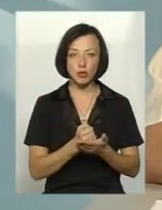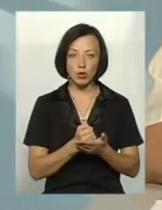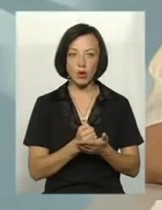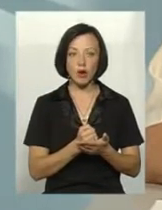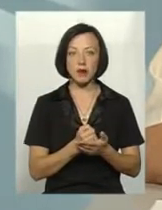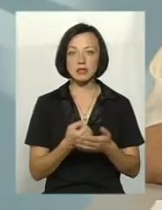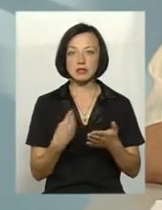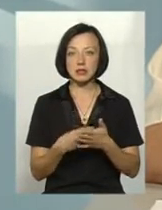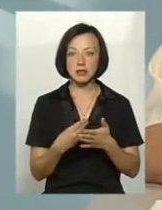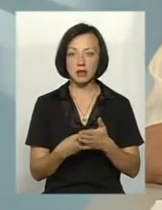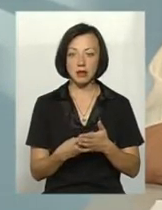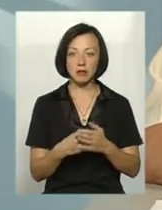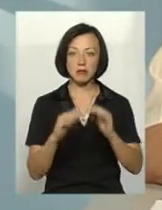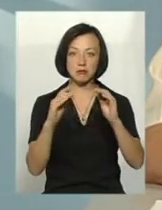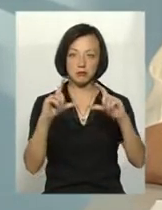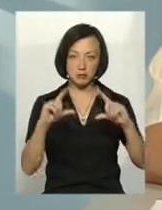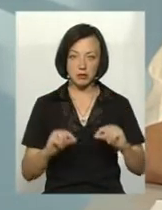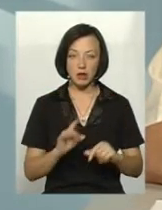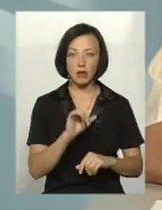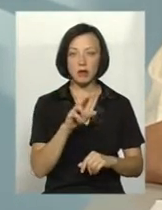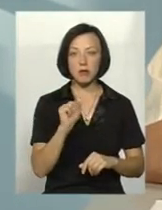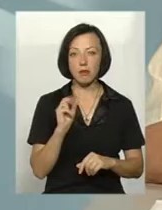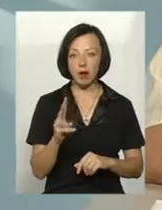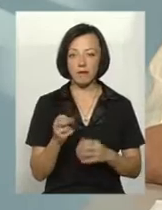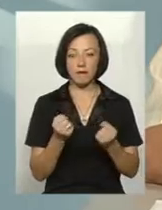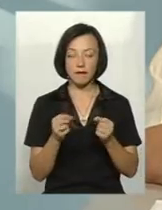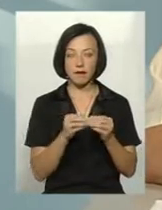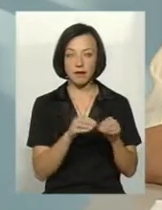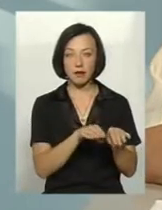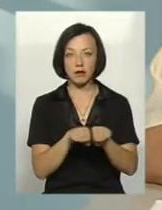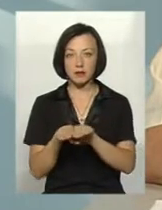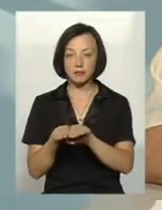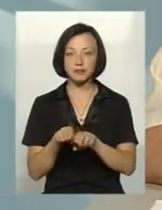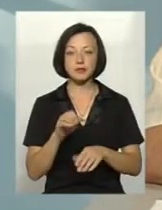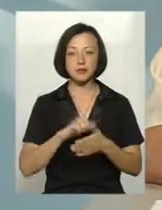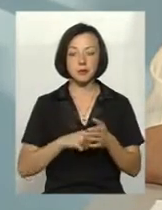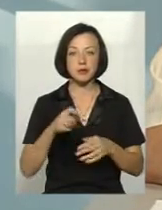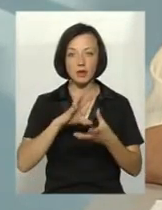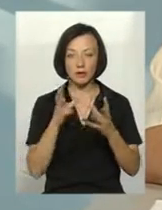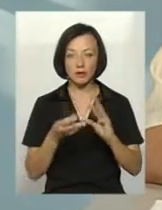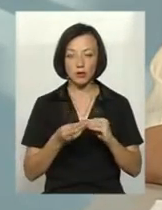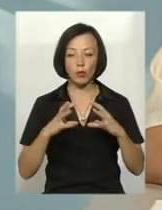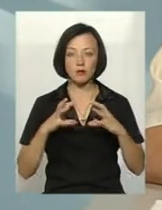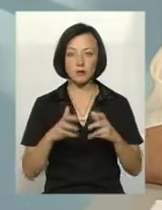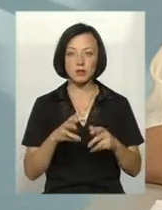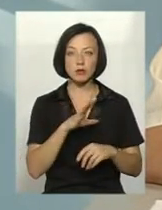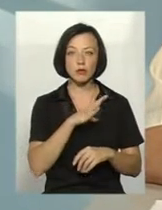більшості падає. Хоча на ріпак трималася на технічну культуру через те, що в цілому по світі